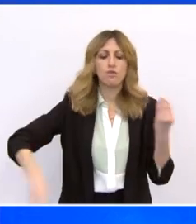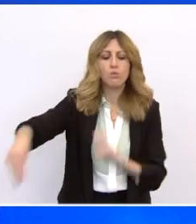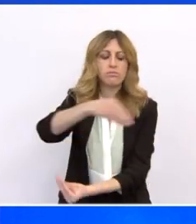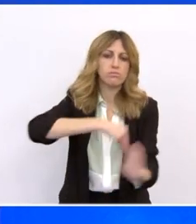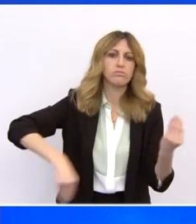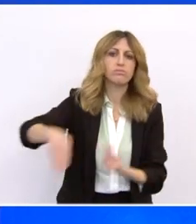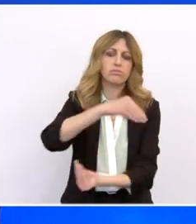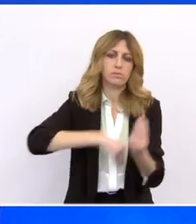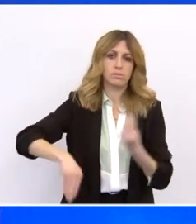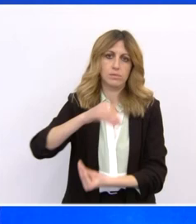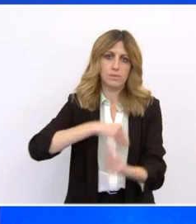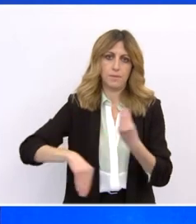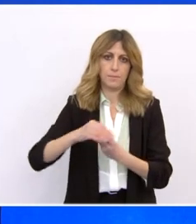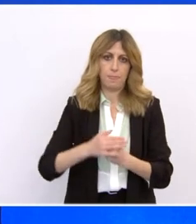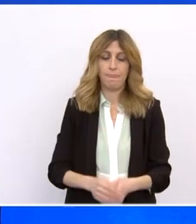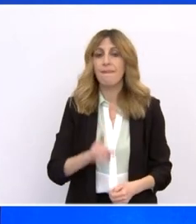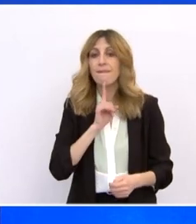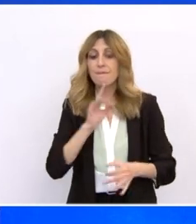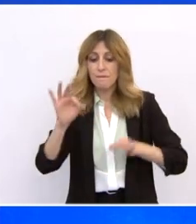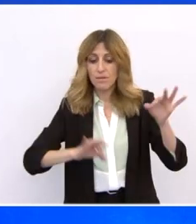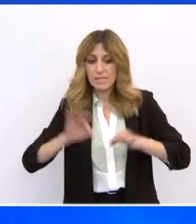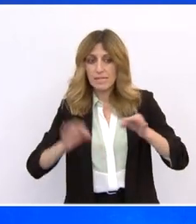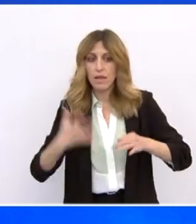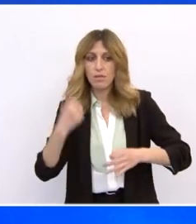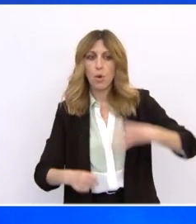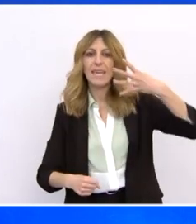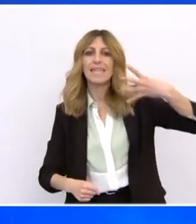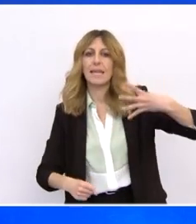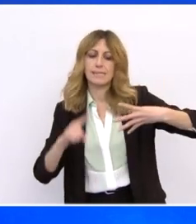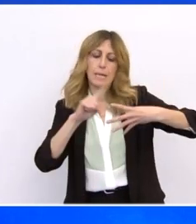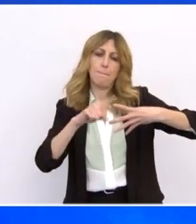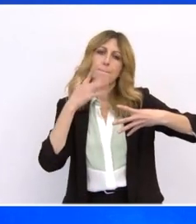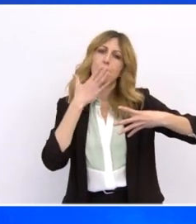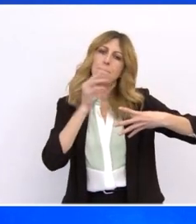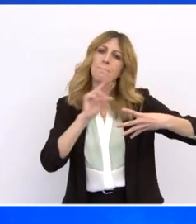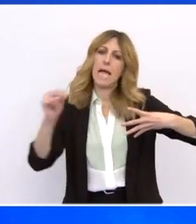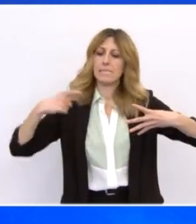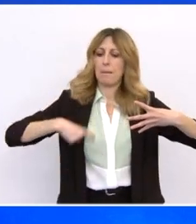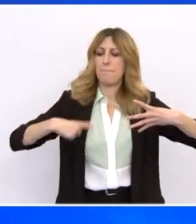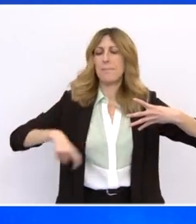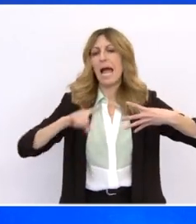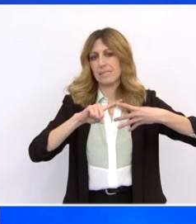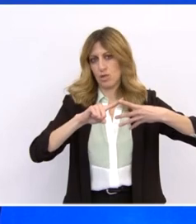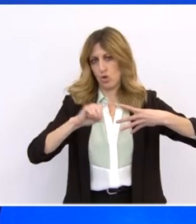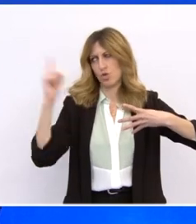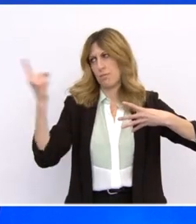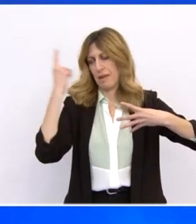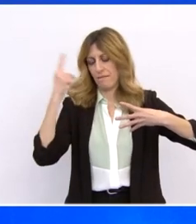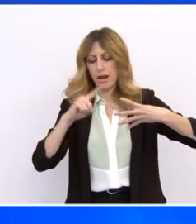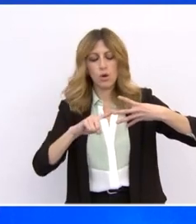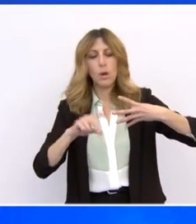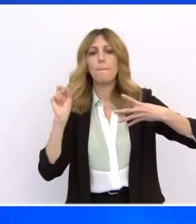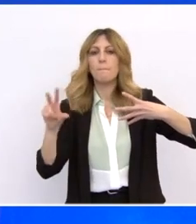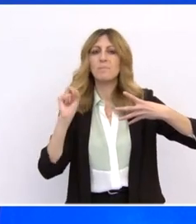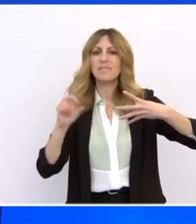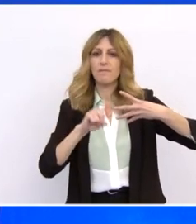Αποτελείται το σχέδιο από τέσσερις πυλώνες, έναν πράσινο, έναν ψηφιακό, έναν κοινωνικό και αυτό που αφορά τον οικονομικό και